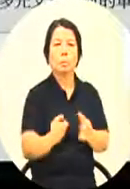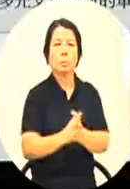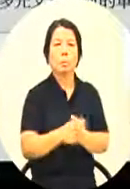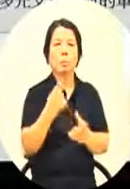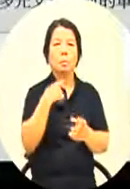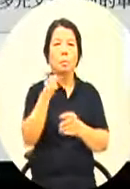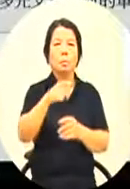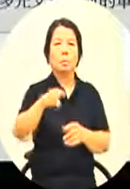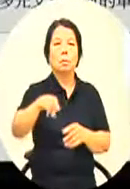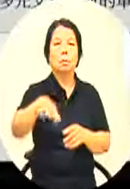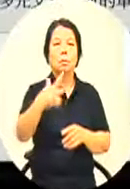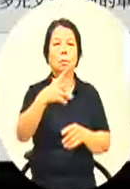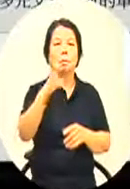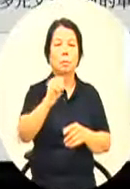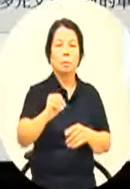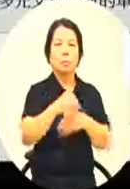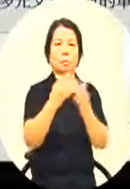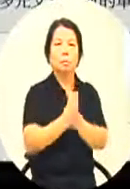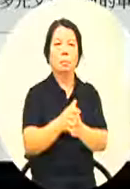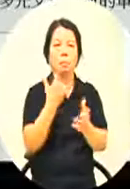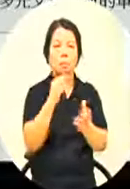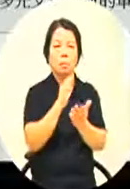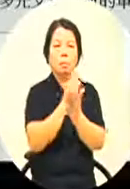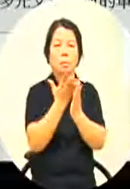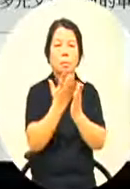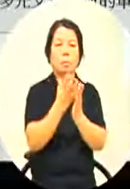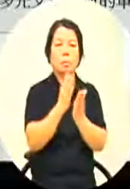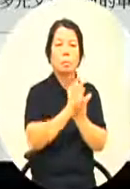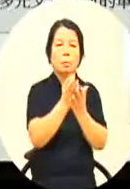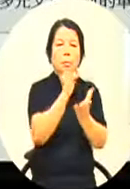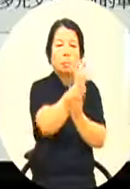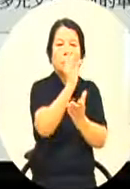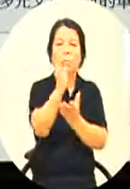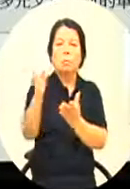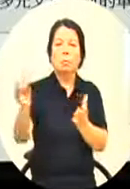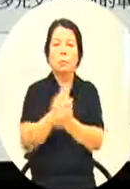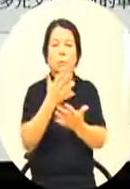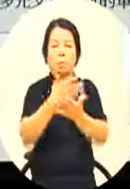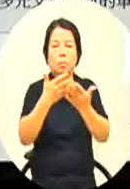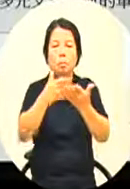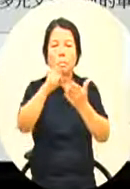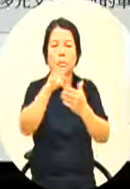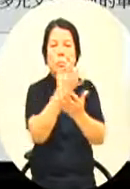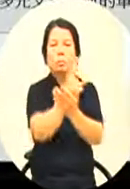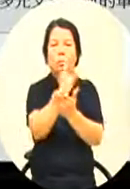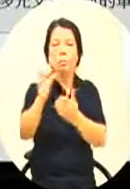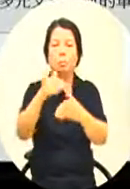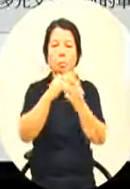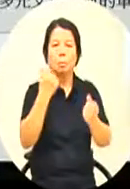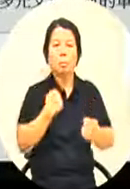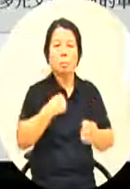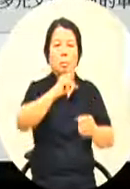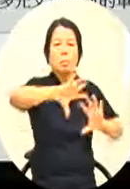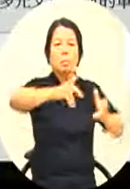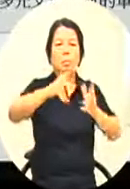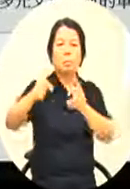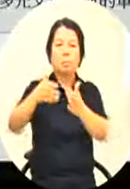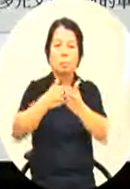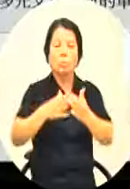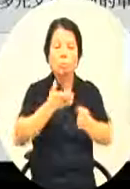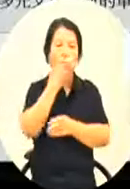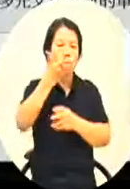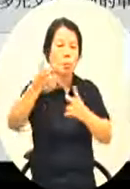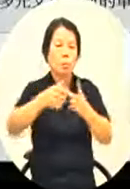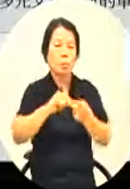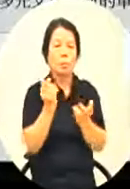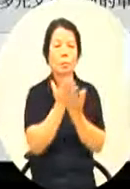千七百多万呢去添购了这些书籍书籍杂志图书等等希望我们能够了解这些国家假设我们要去旅游啦